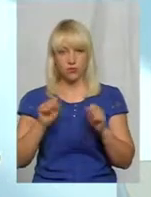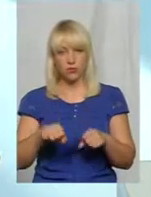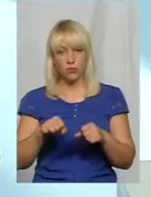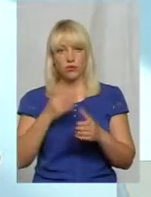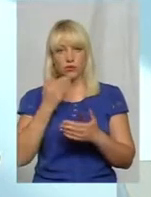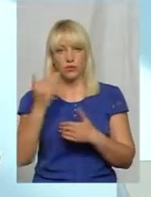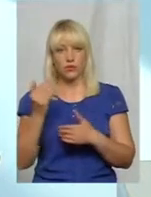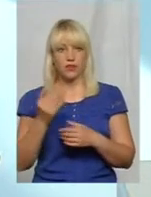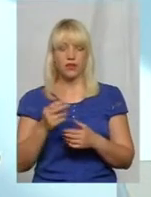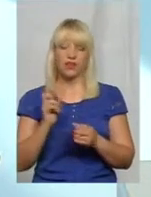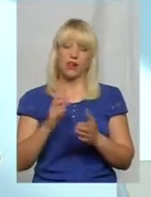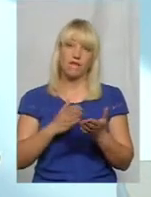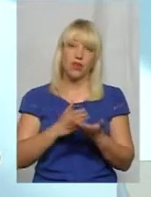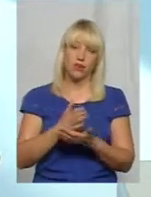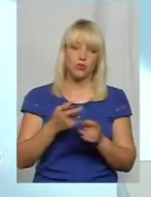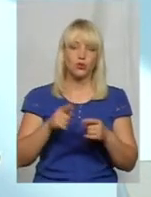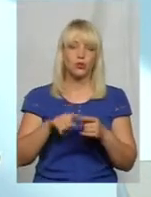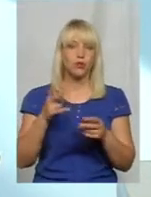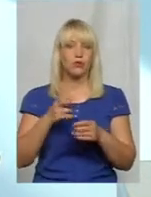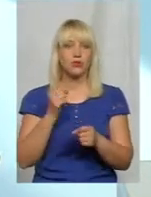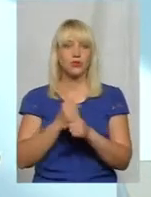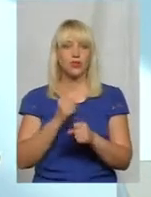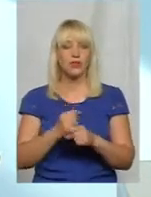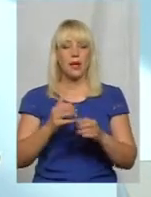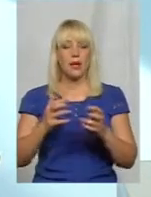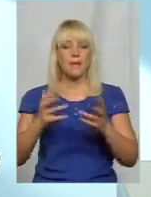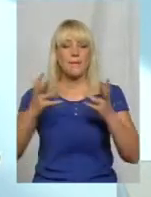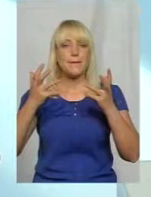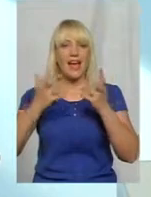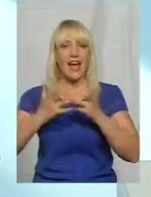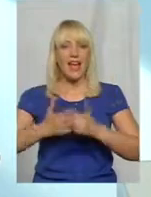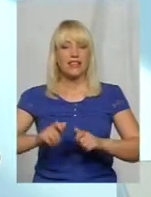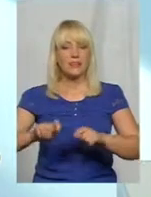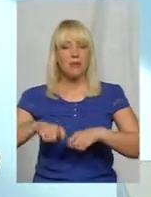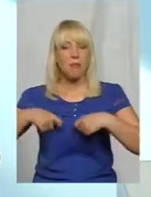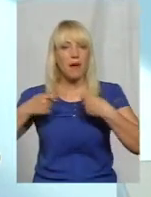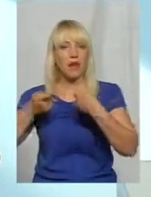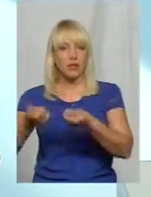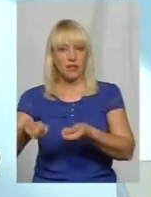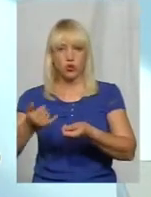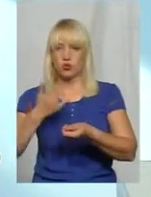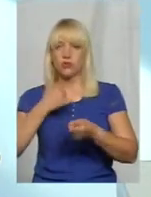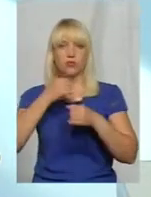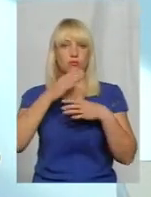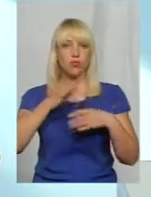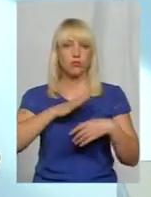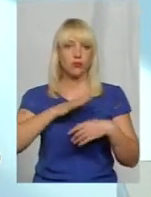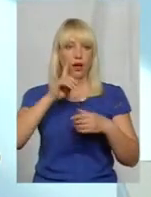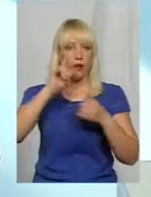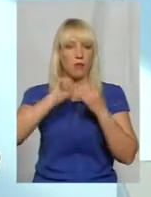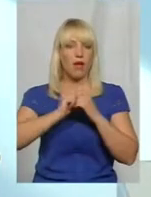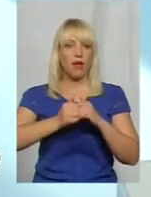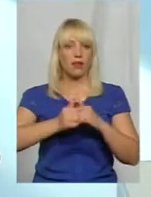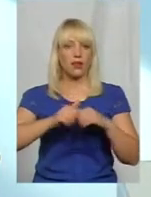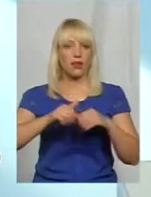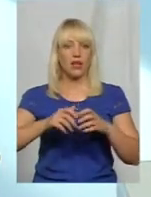варіант, тут треба виробити механізм передач. Однозначно, у нас не може бути пам'ятка